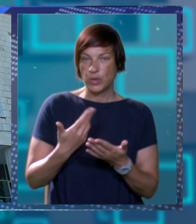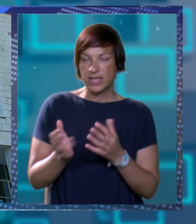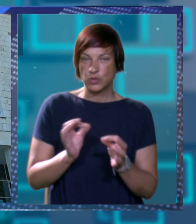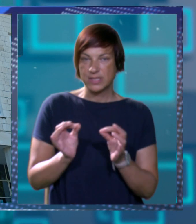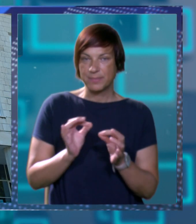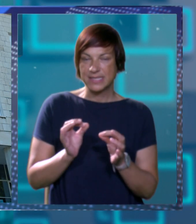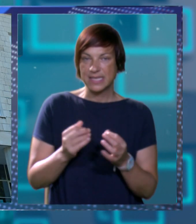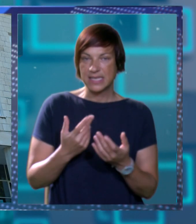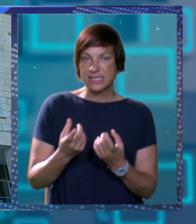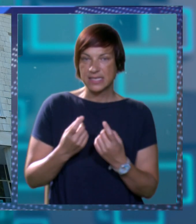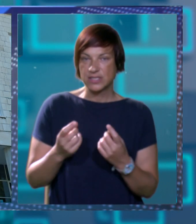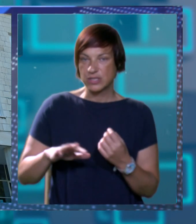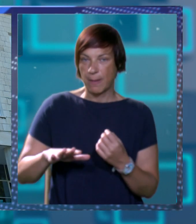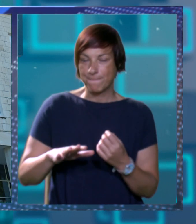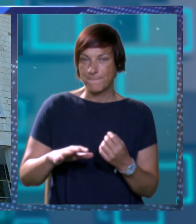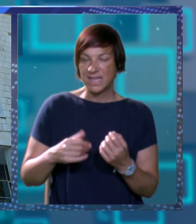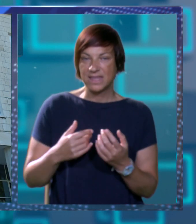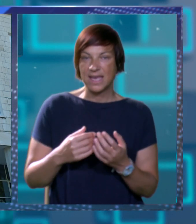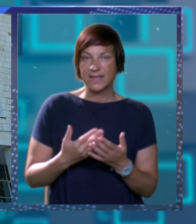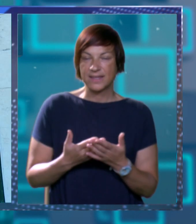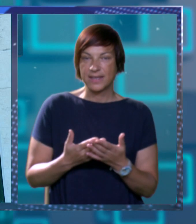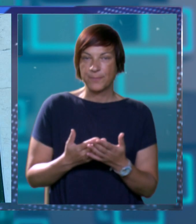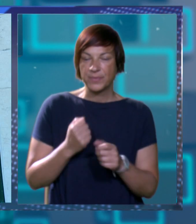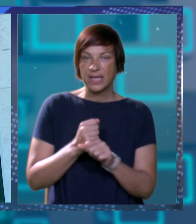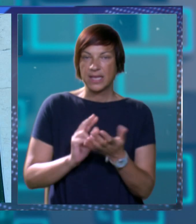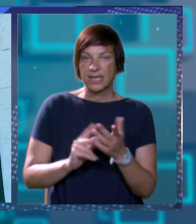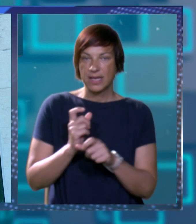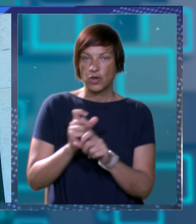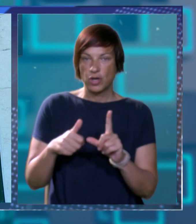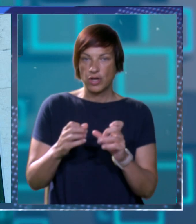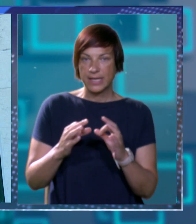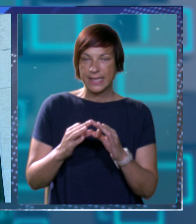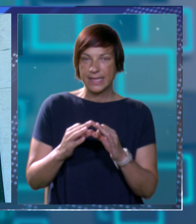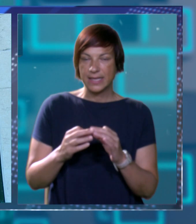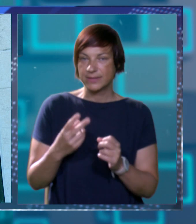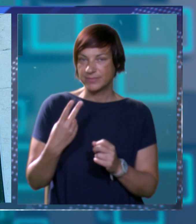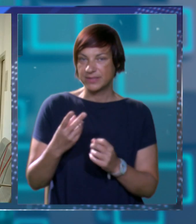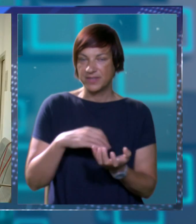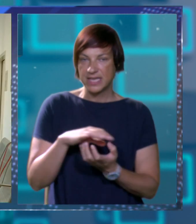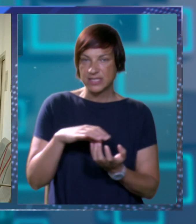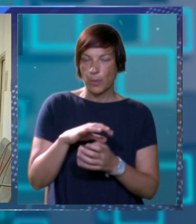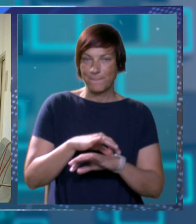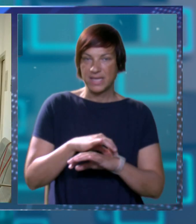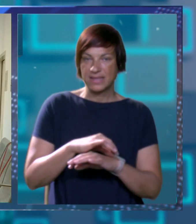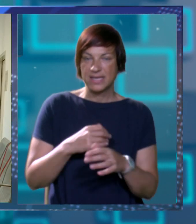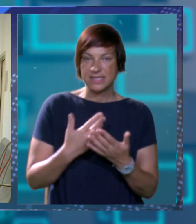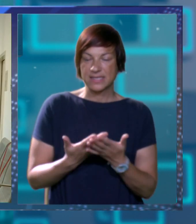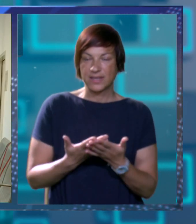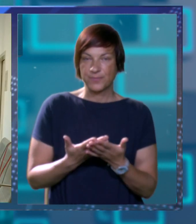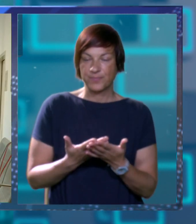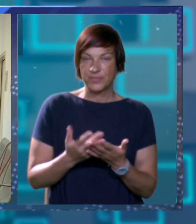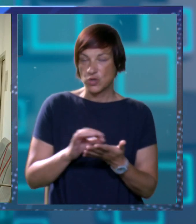specializaciju iz pedijatrije, jednu iz ginekologije i dvije iz obiteljska. Dakle,